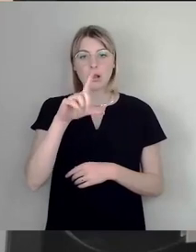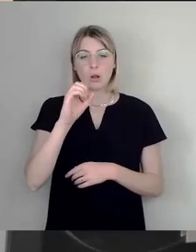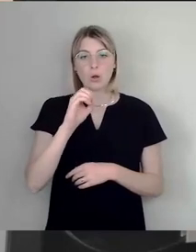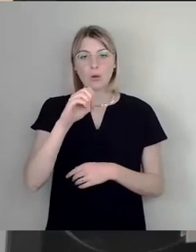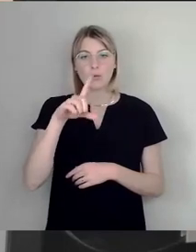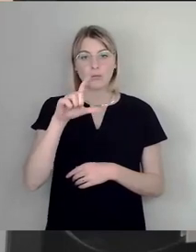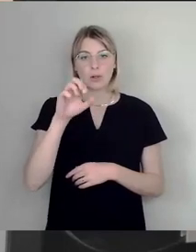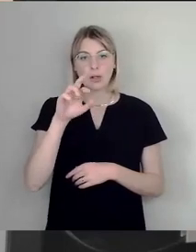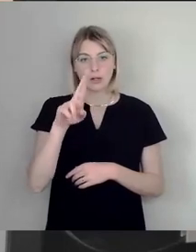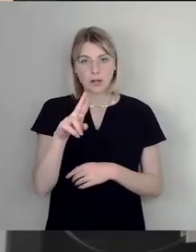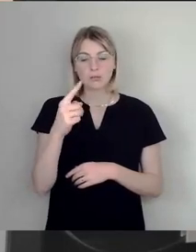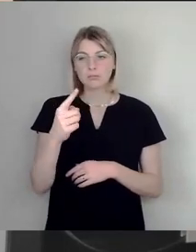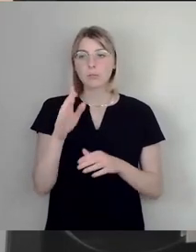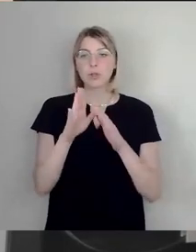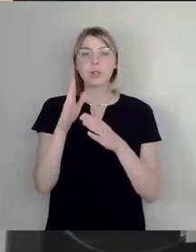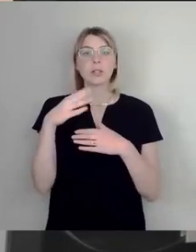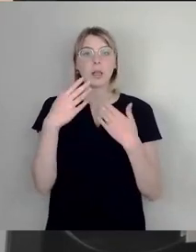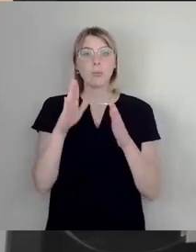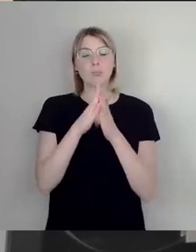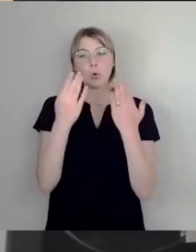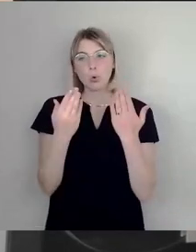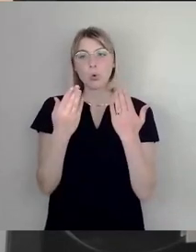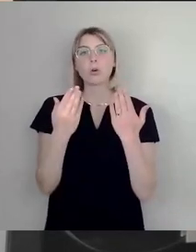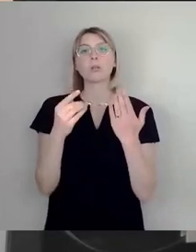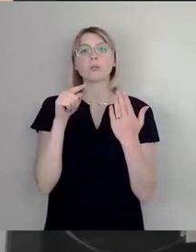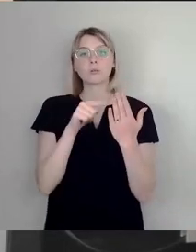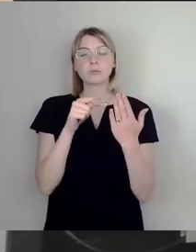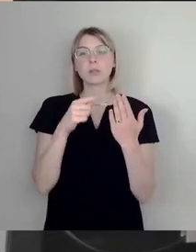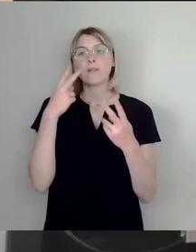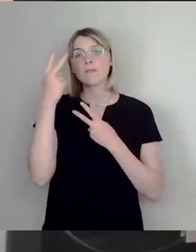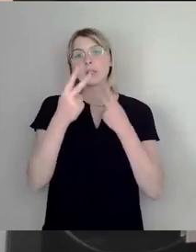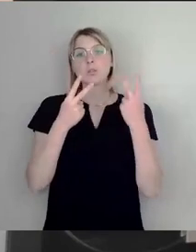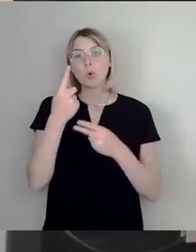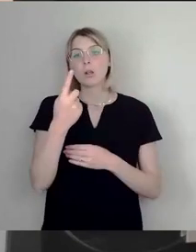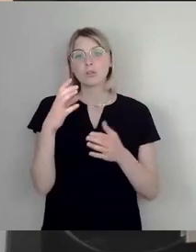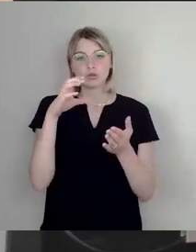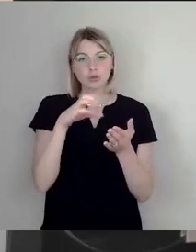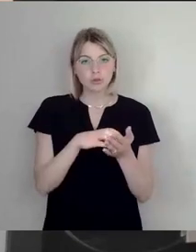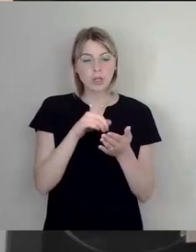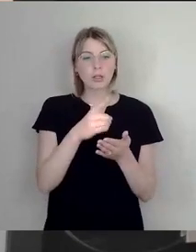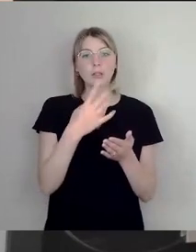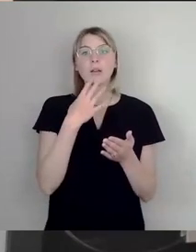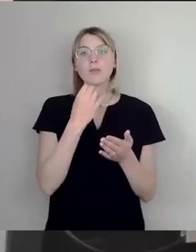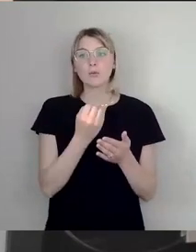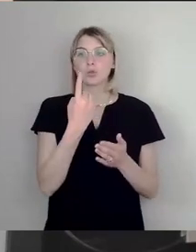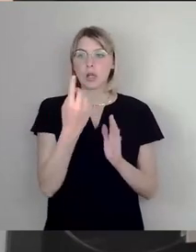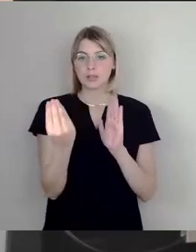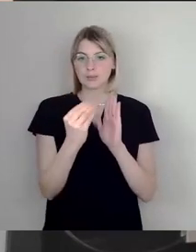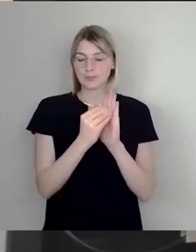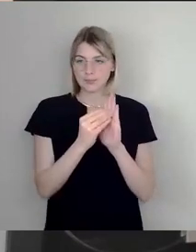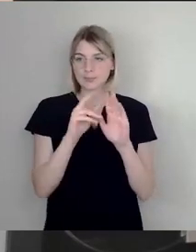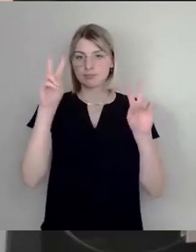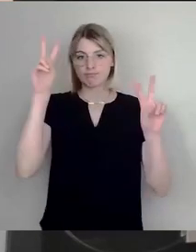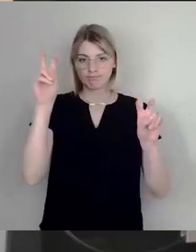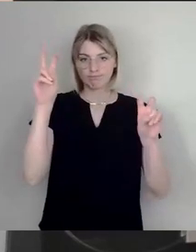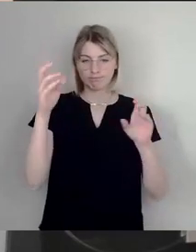ihn, herausgegeben von Ingrid Wenzgaard, nennt sich Vision einer Stadt. Und da darf ich mal eine Eintragung zitieren, nämlich